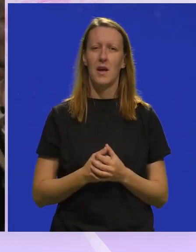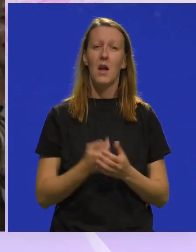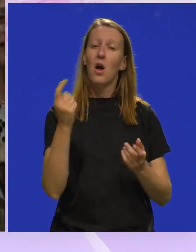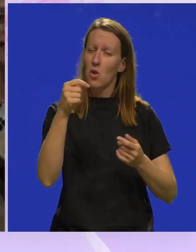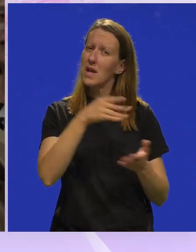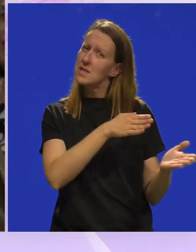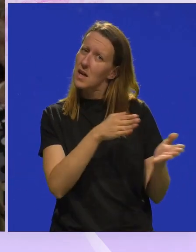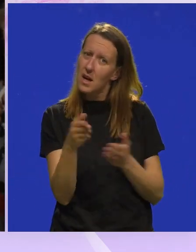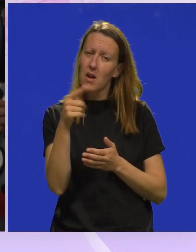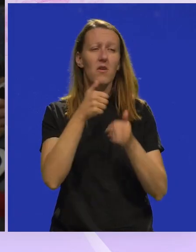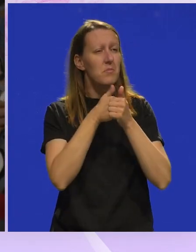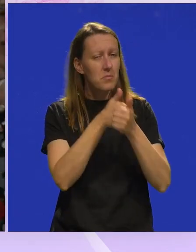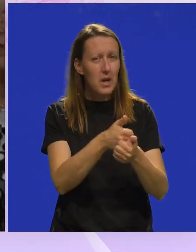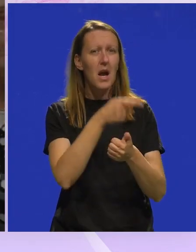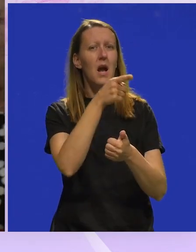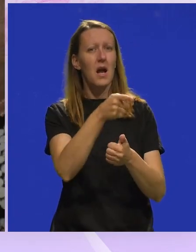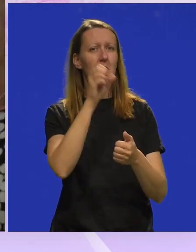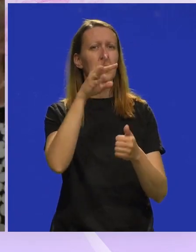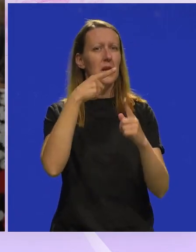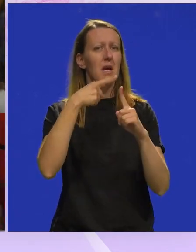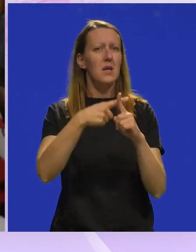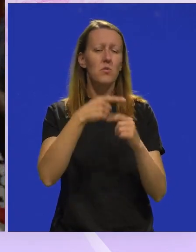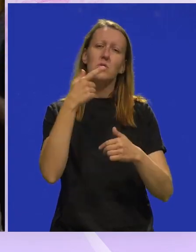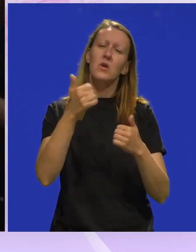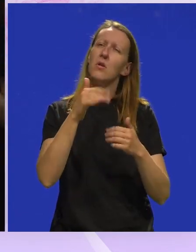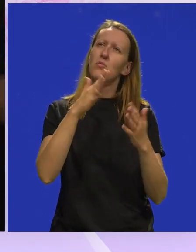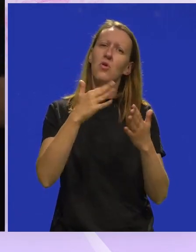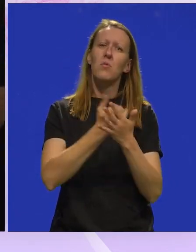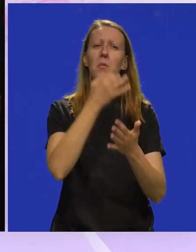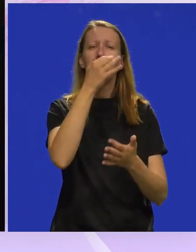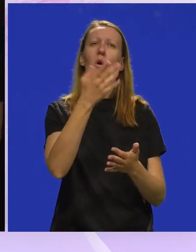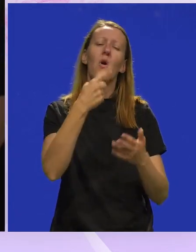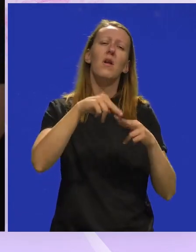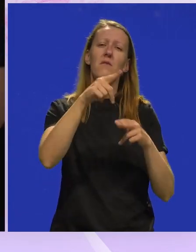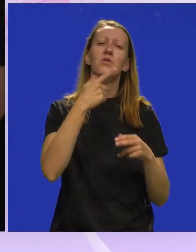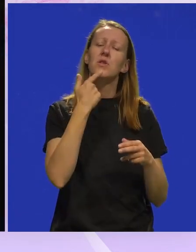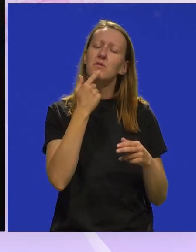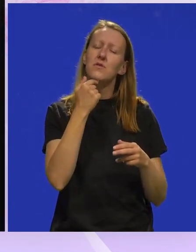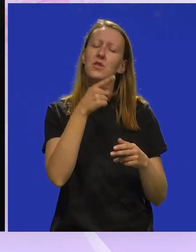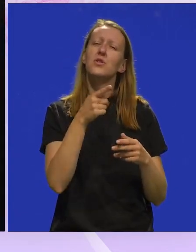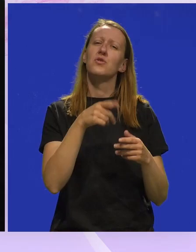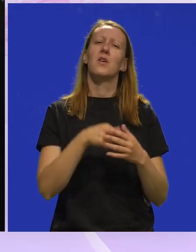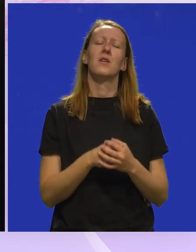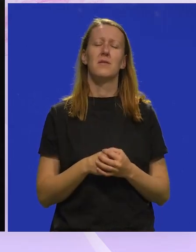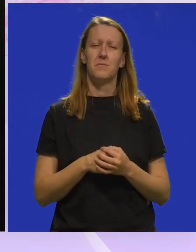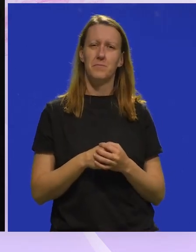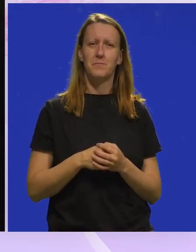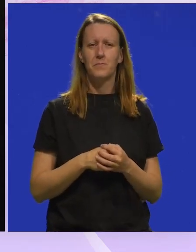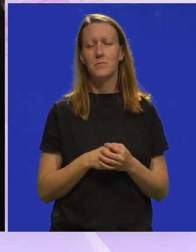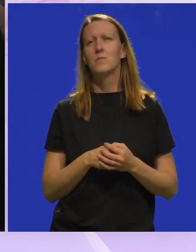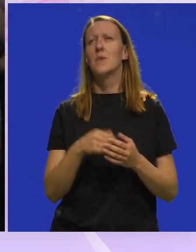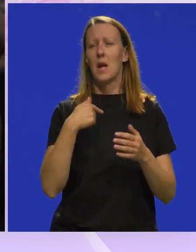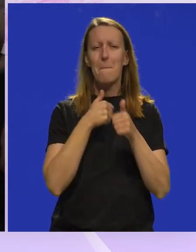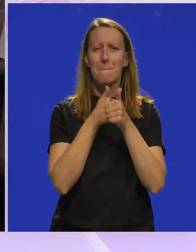Dolaziš li i inače i pratiš li scenu 15 plus i možda odmah pitanja koja ti se punica najviše svidjela? Pa,